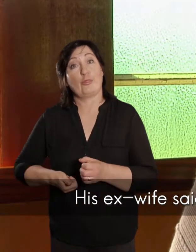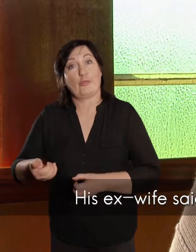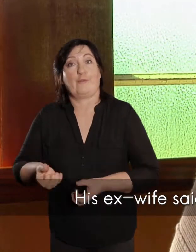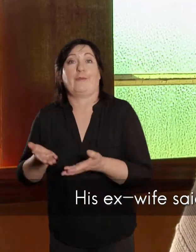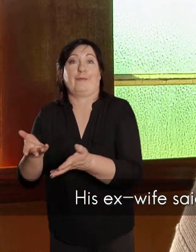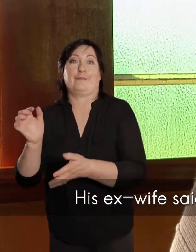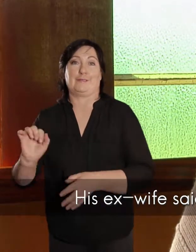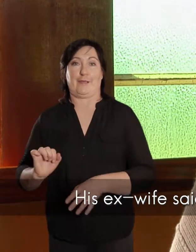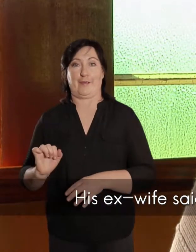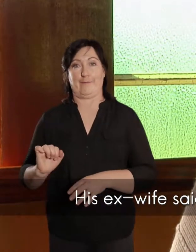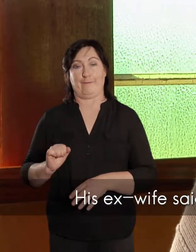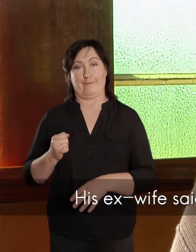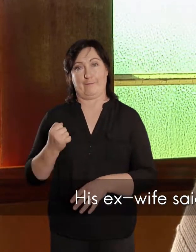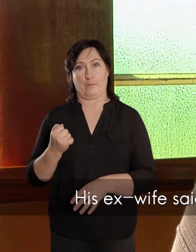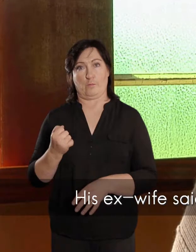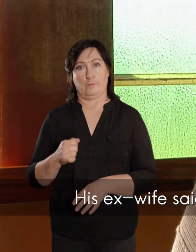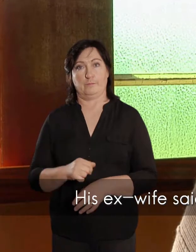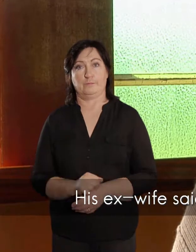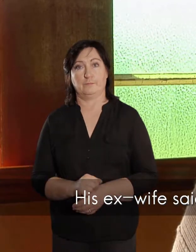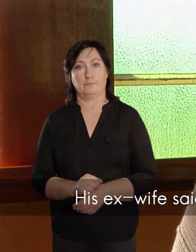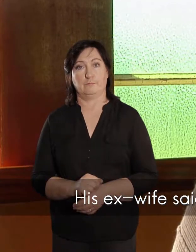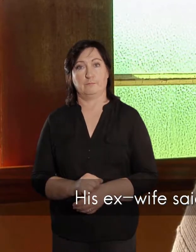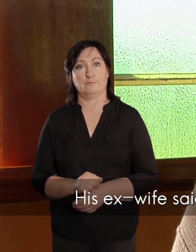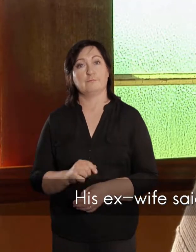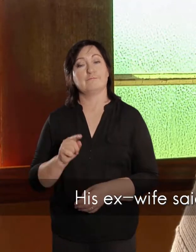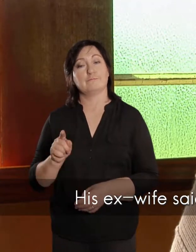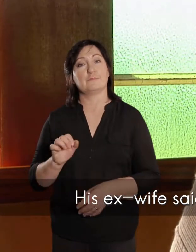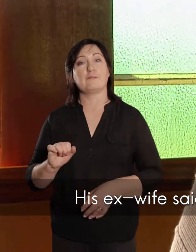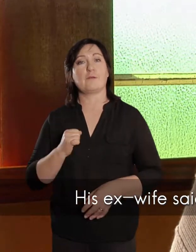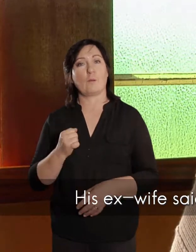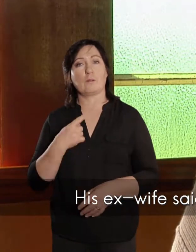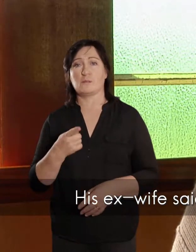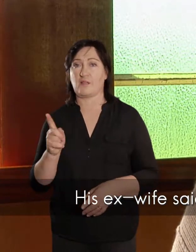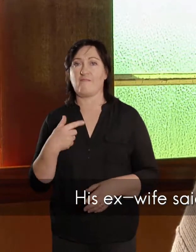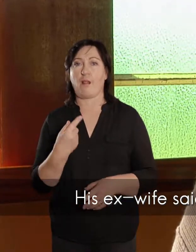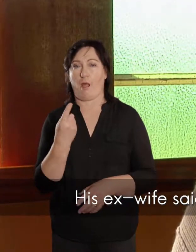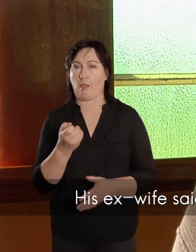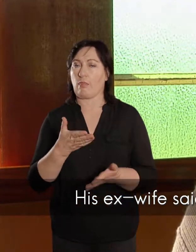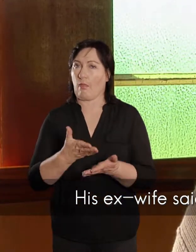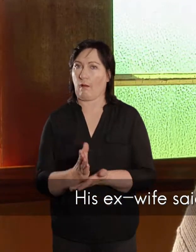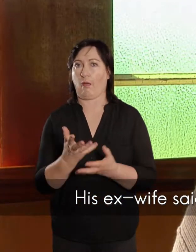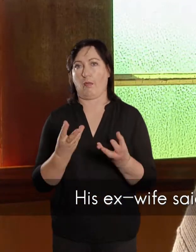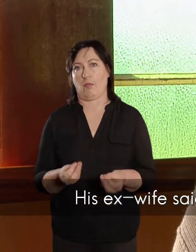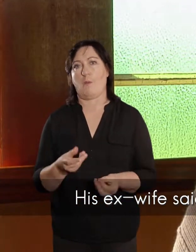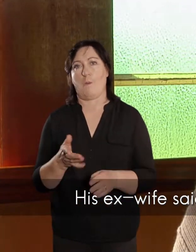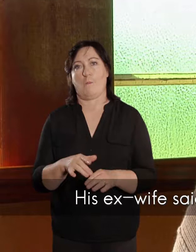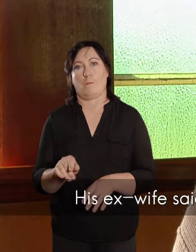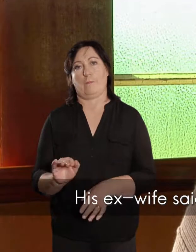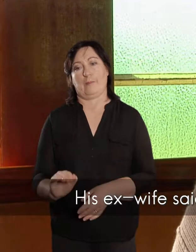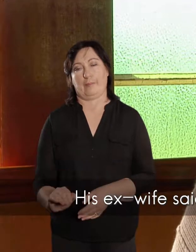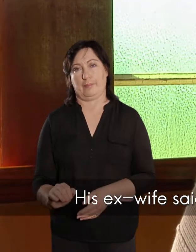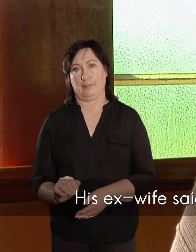Toe het hy sy vrou gesê, sy wil alleen recht op die kind heen.